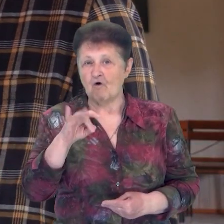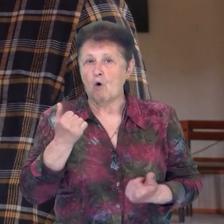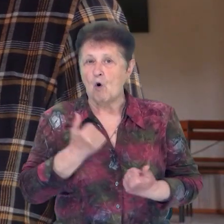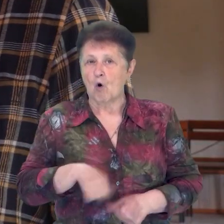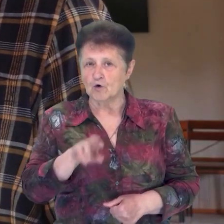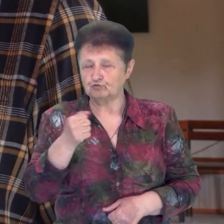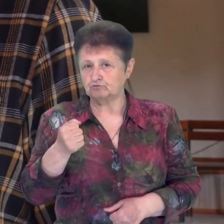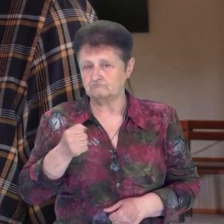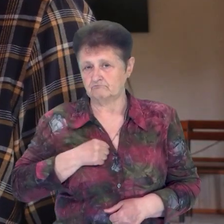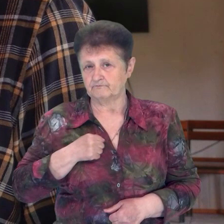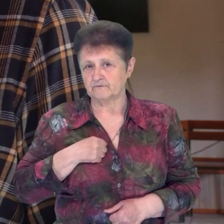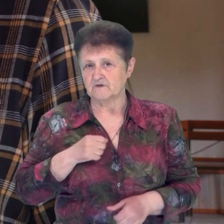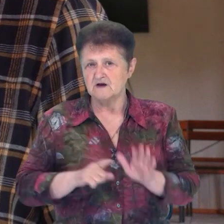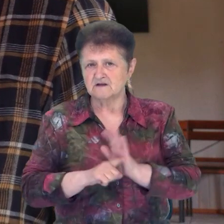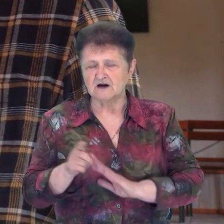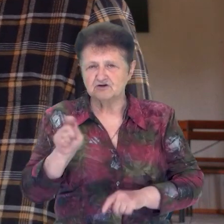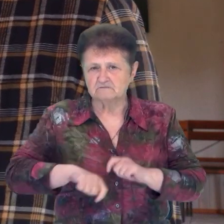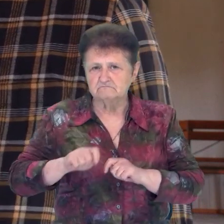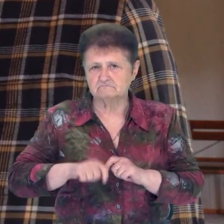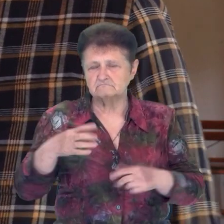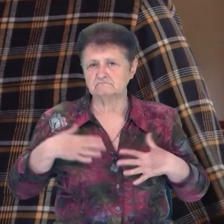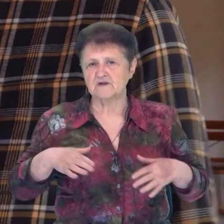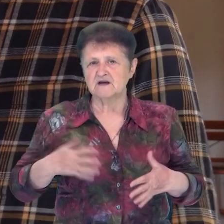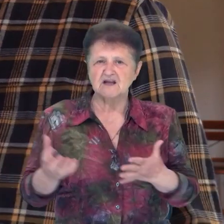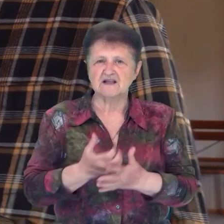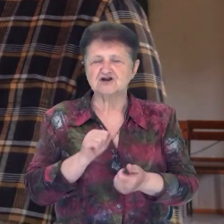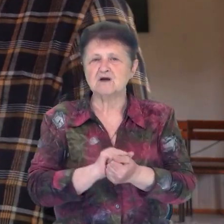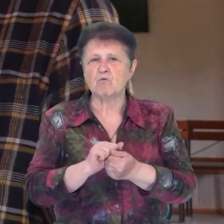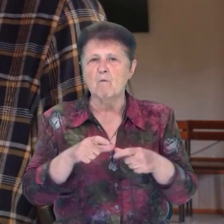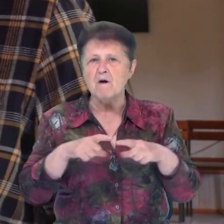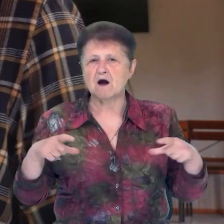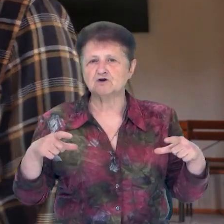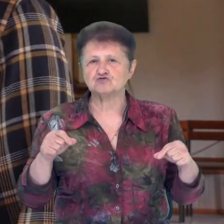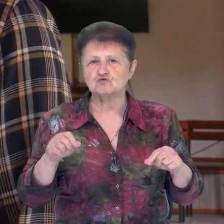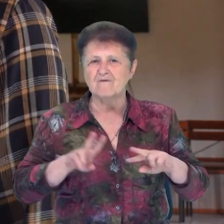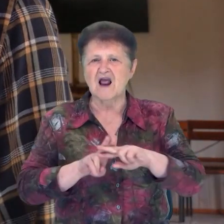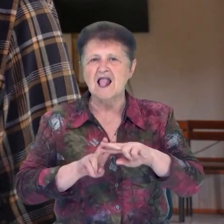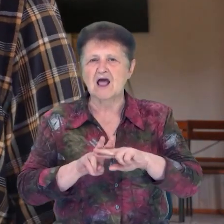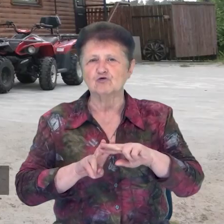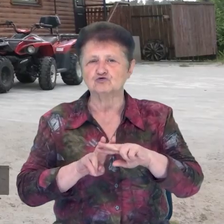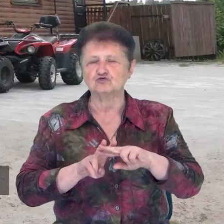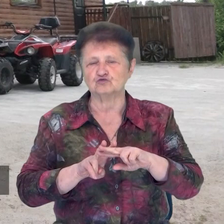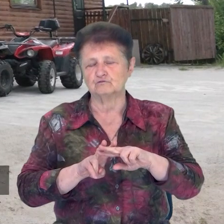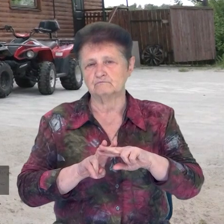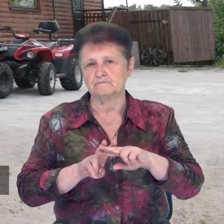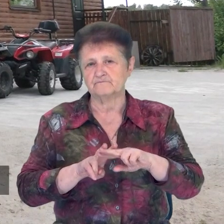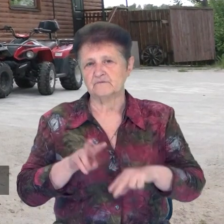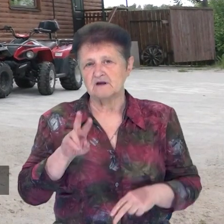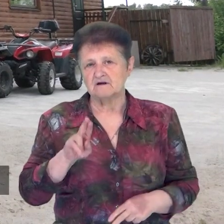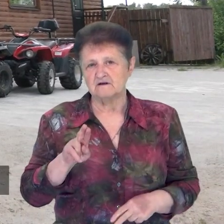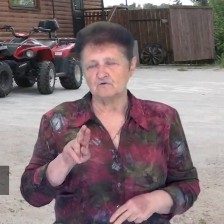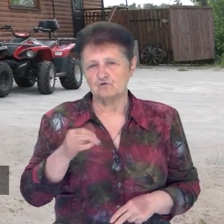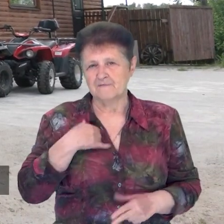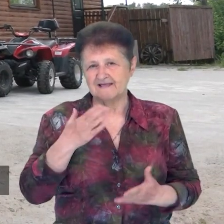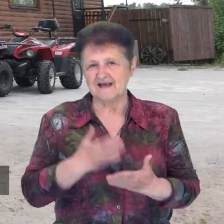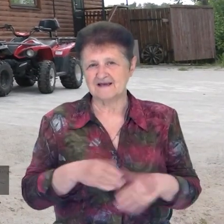так, то почали її обискувати форму і знайшли там бумажку таку в кліточку. Я квадроцикли у